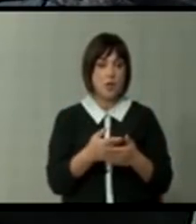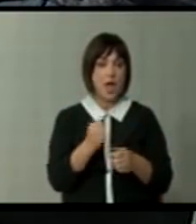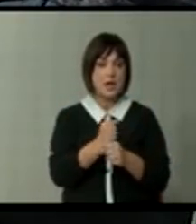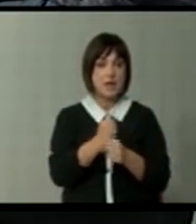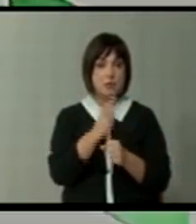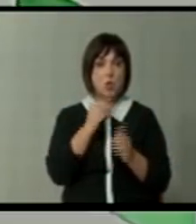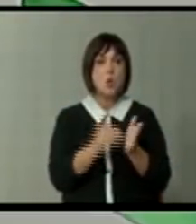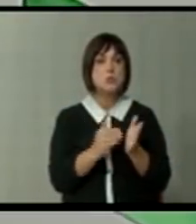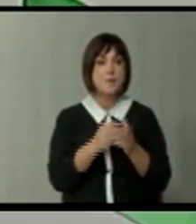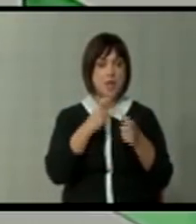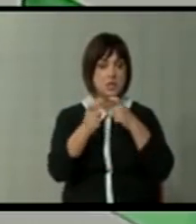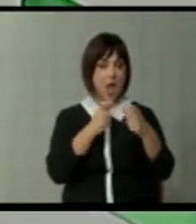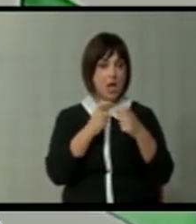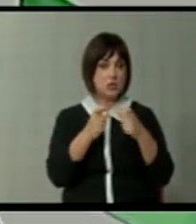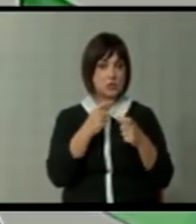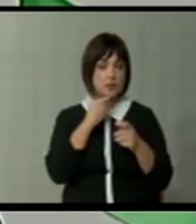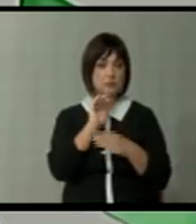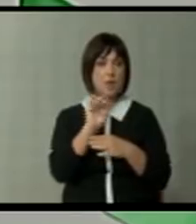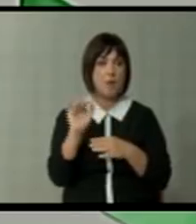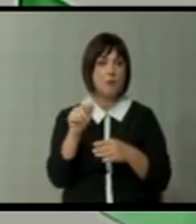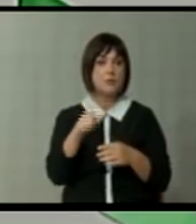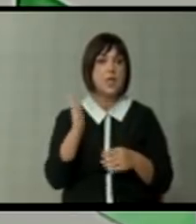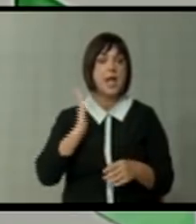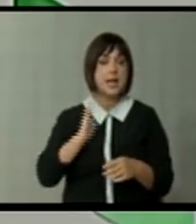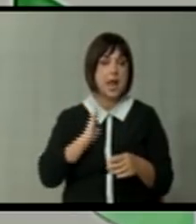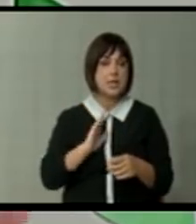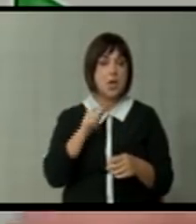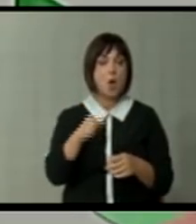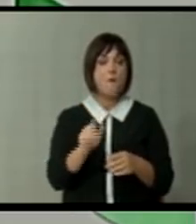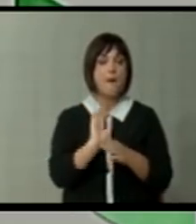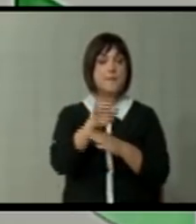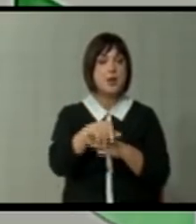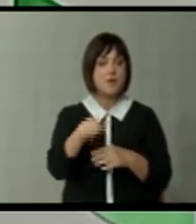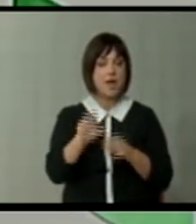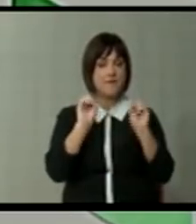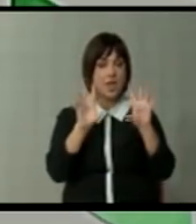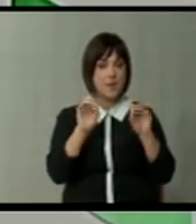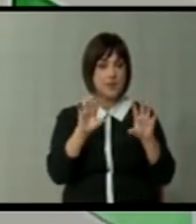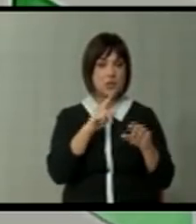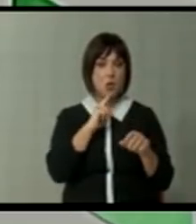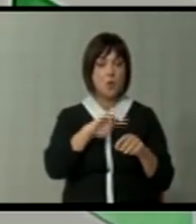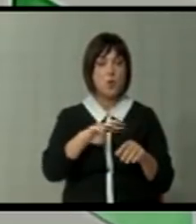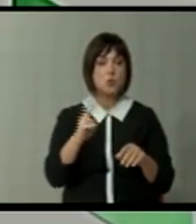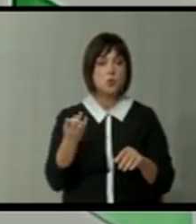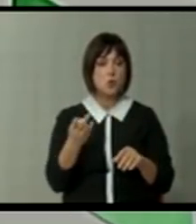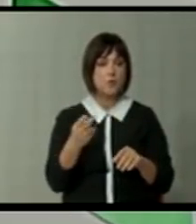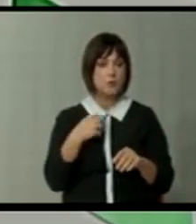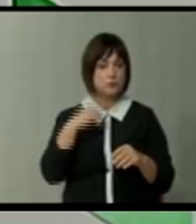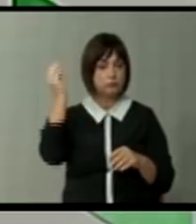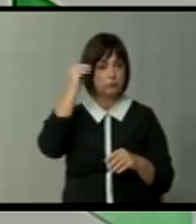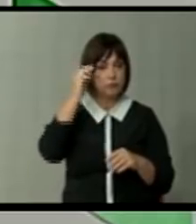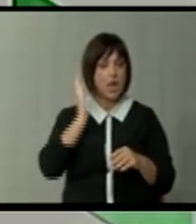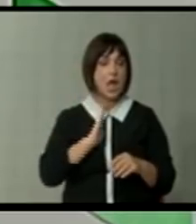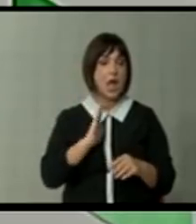работи за кои што треба да разговараме и да упатуваме пораки на граѓаните. А тие преку ваквите емисији кои што меѓу другото се и од едугативен